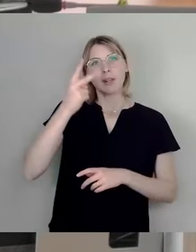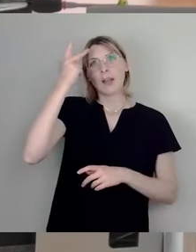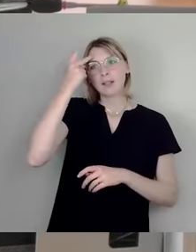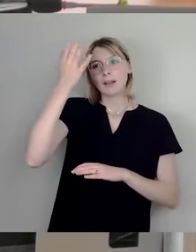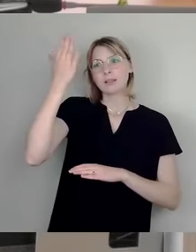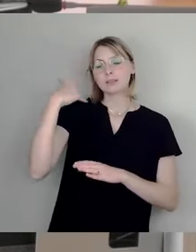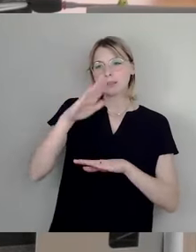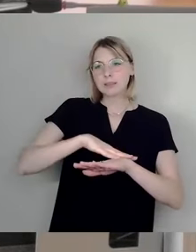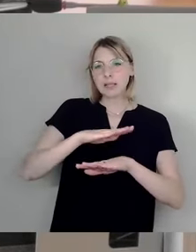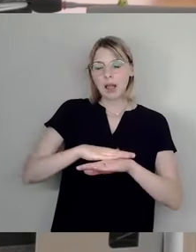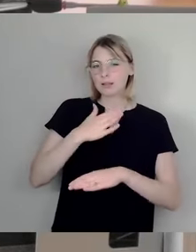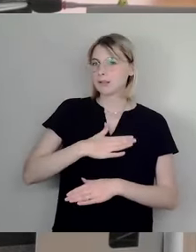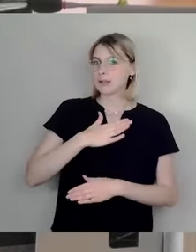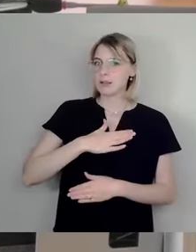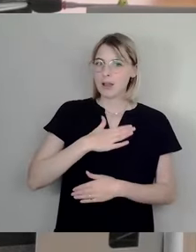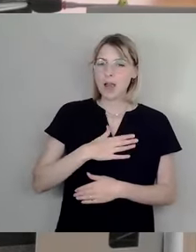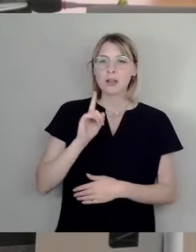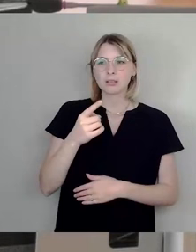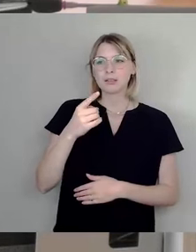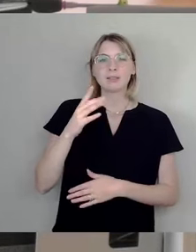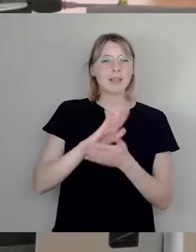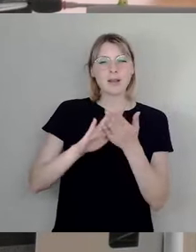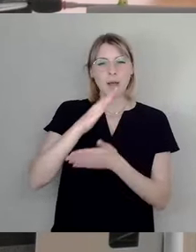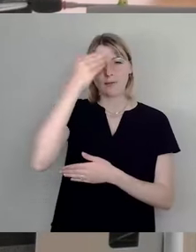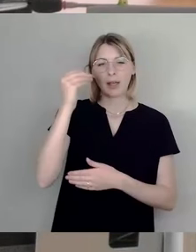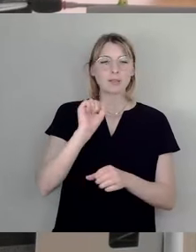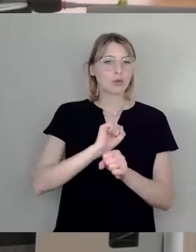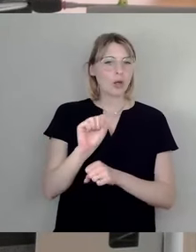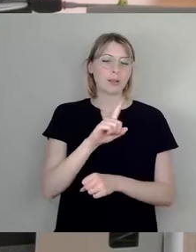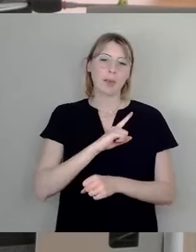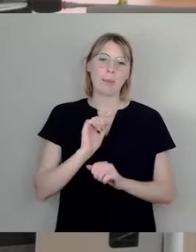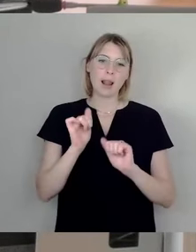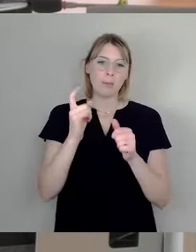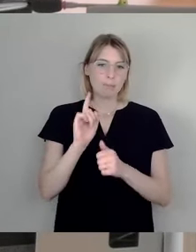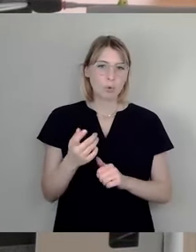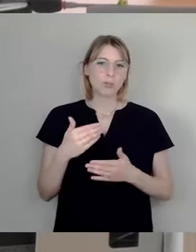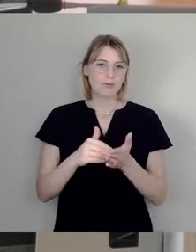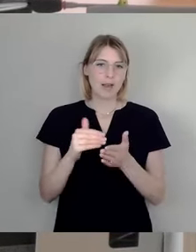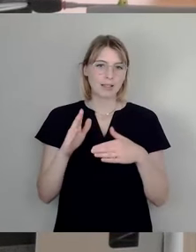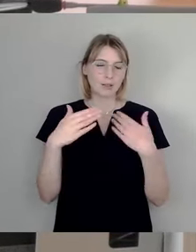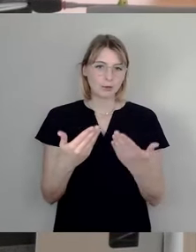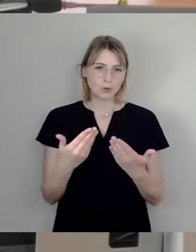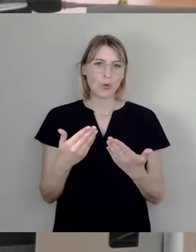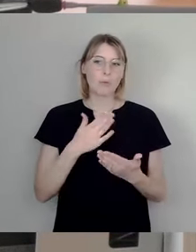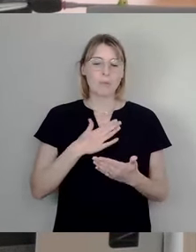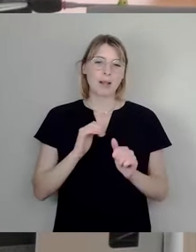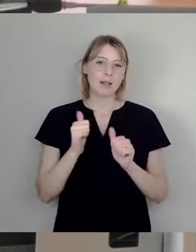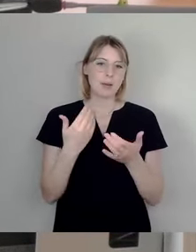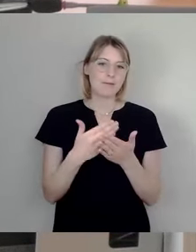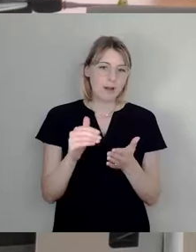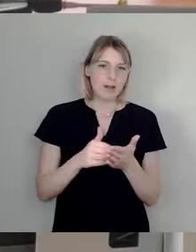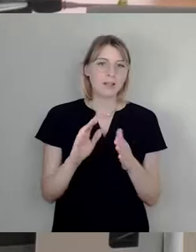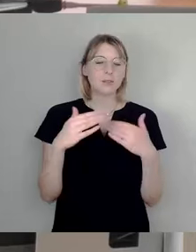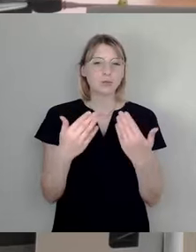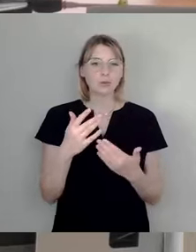Zeit, die man nie vergisst. Doch ich muss mein Leben leben, meinen Weg alleine gehen. Mach's gut, du schöne Zeit. Auf Wiedersehen. Manch einer